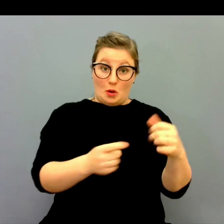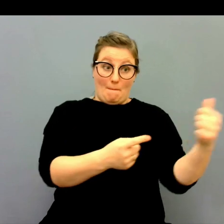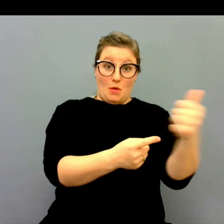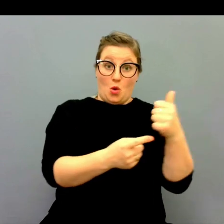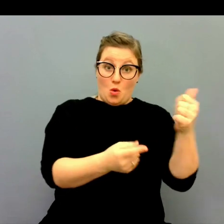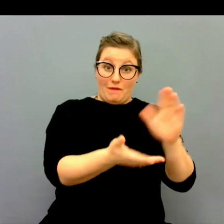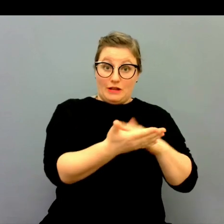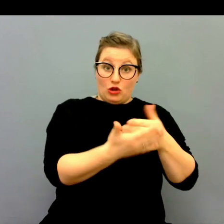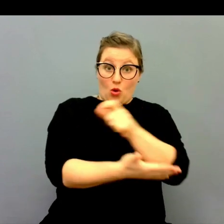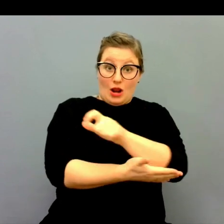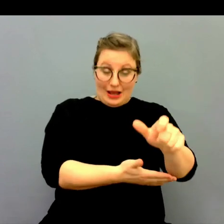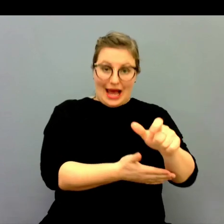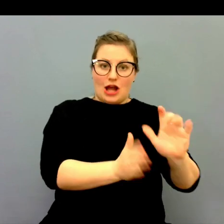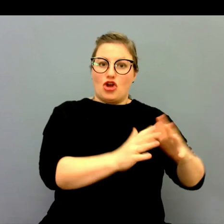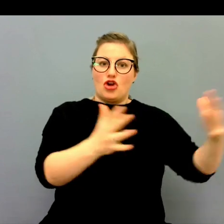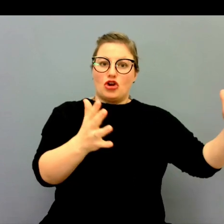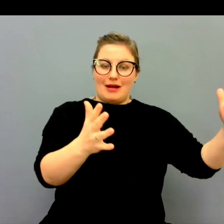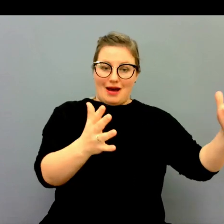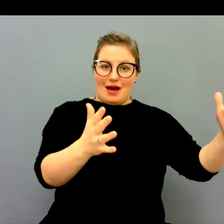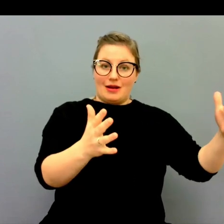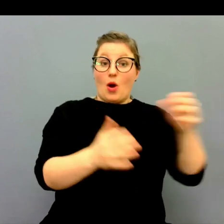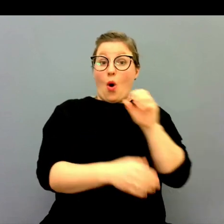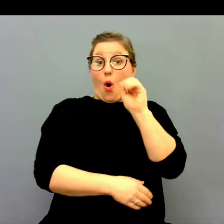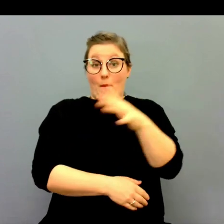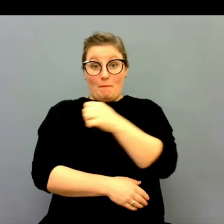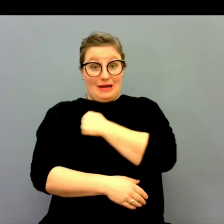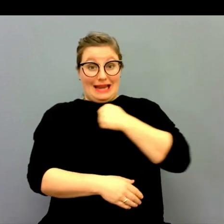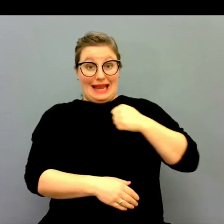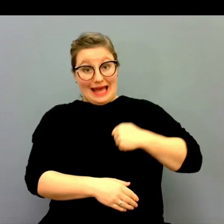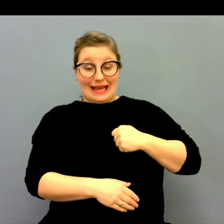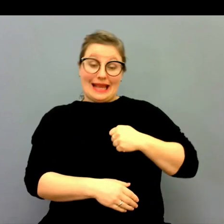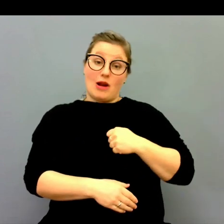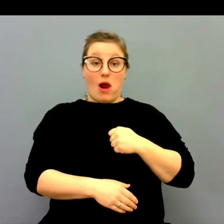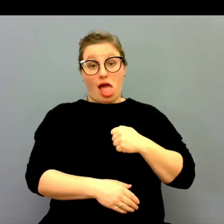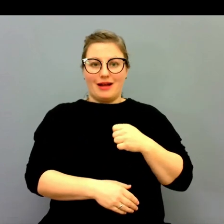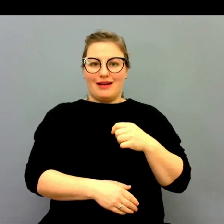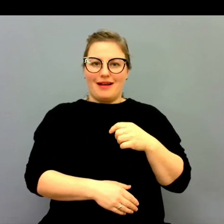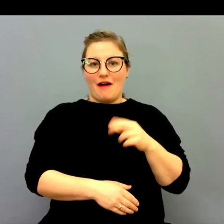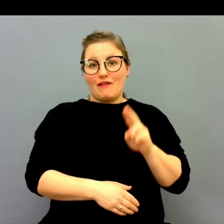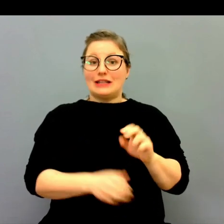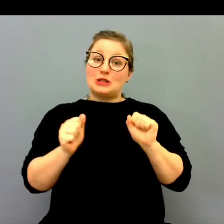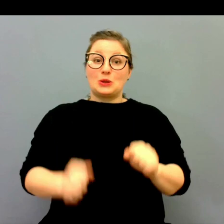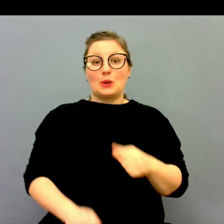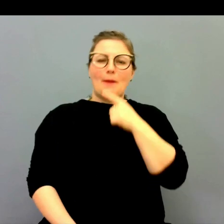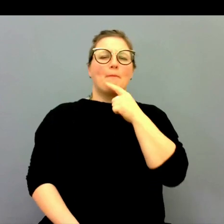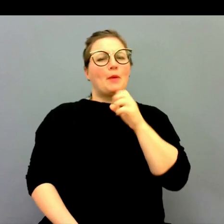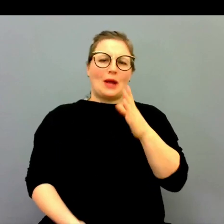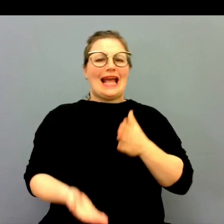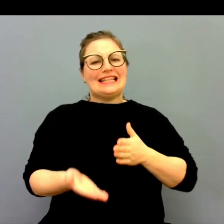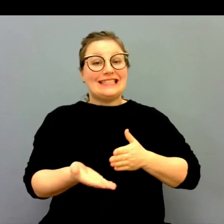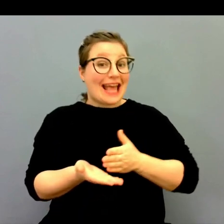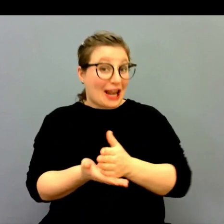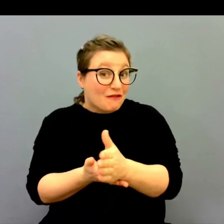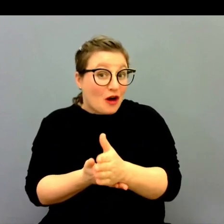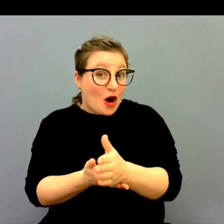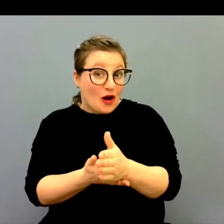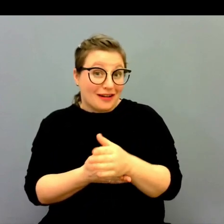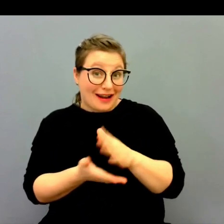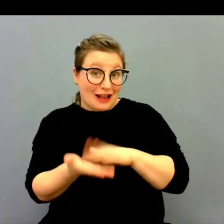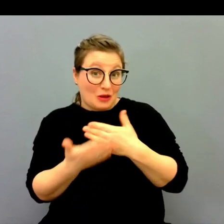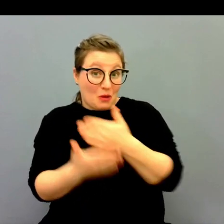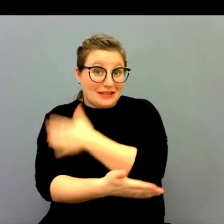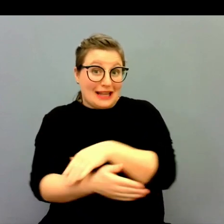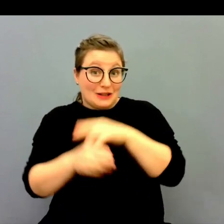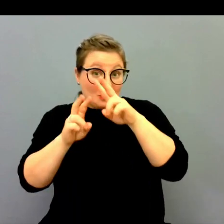behovet av tolkning ökar. Och om nu regeringen skulle få för sig att faktiskt genomföra 2020